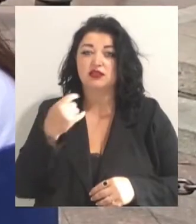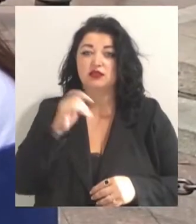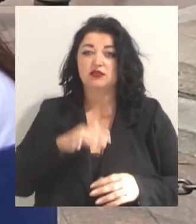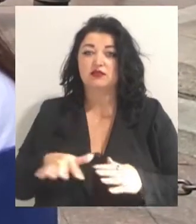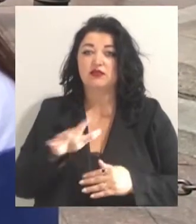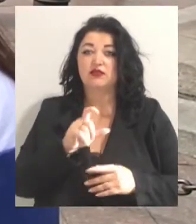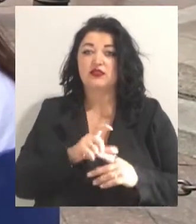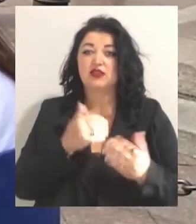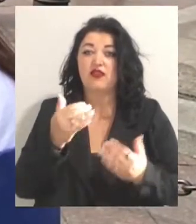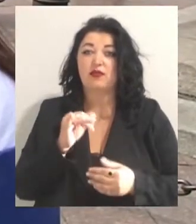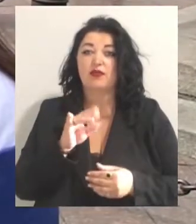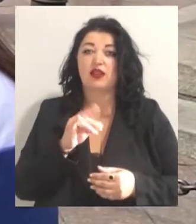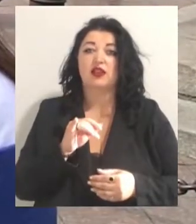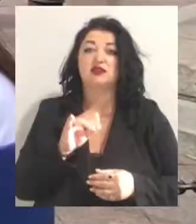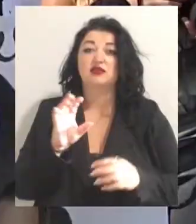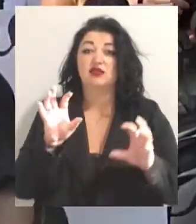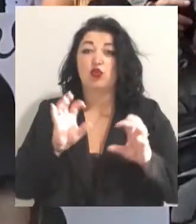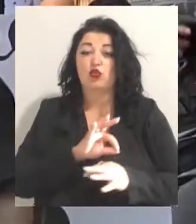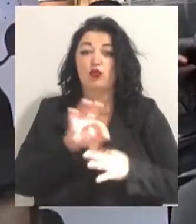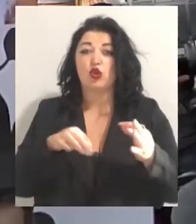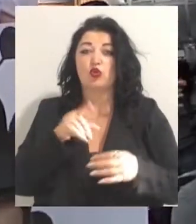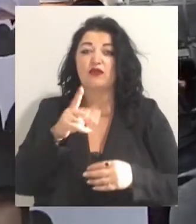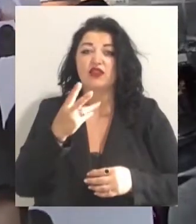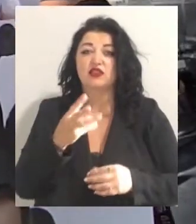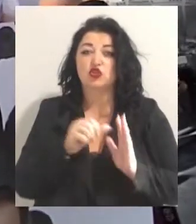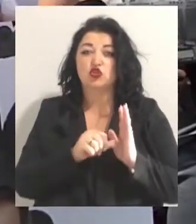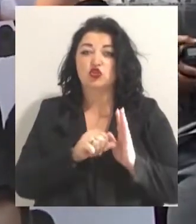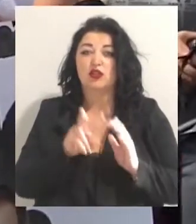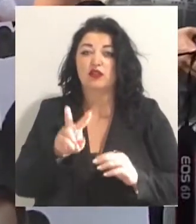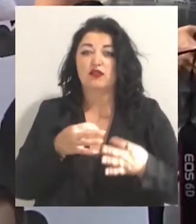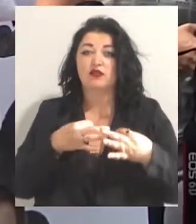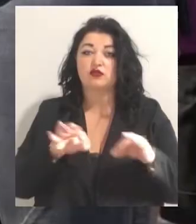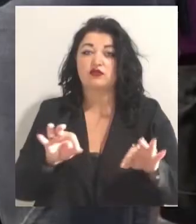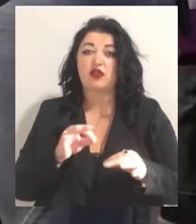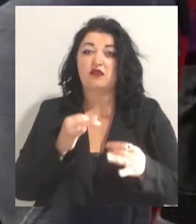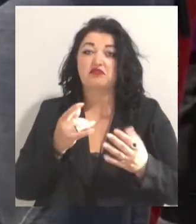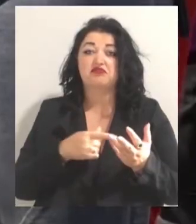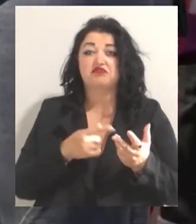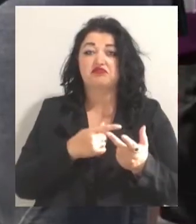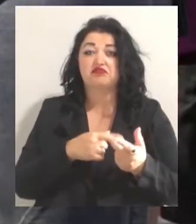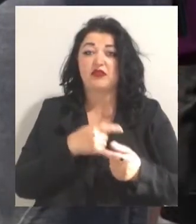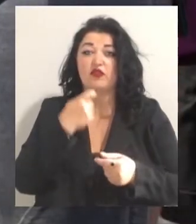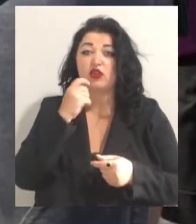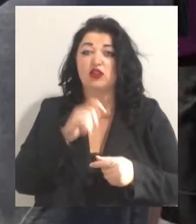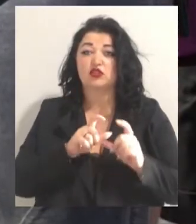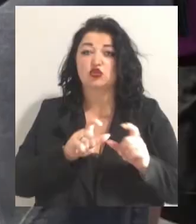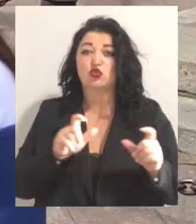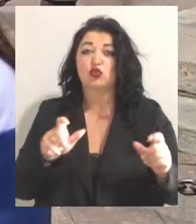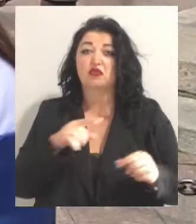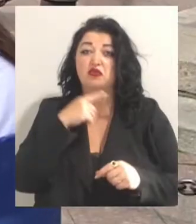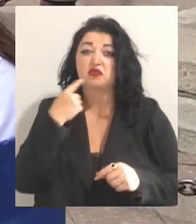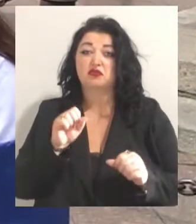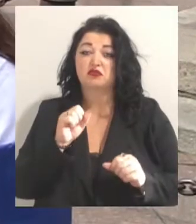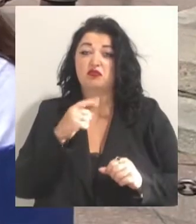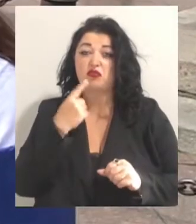Муравської, законопроєкт номер 2362 дозволяє викладати певну кількість предметів в українських школах російською мовою. Каже,